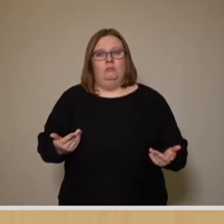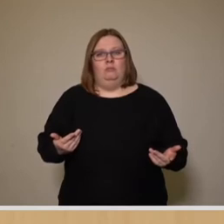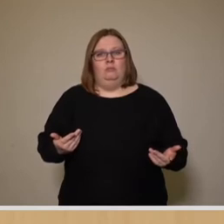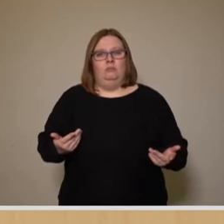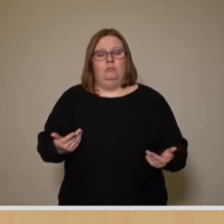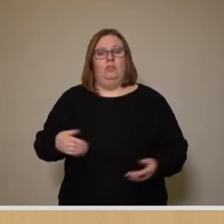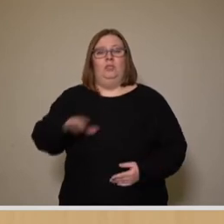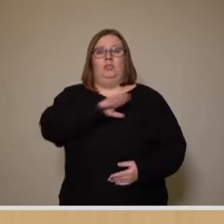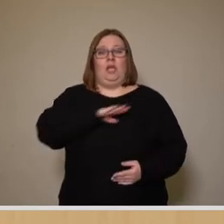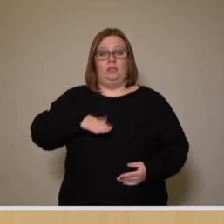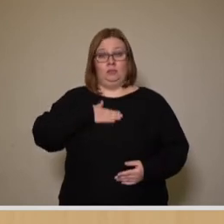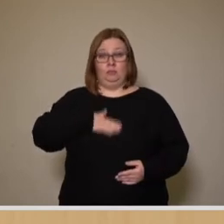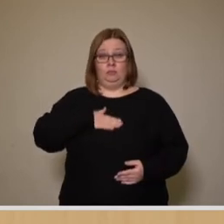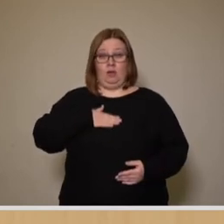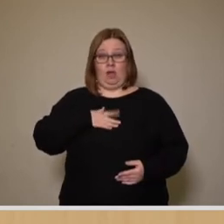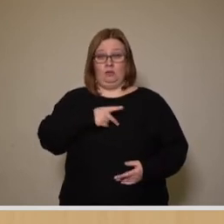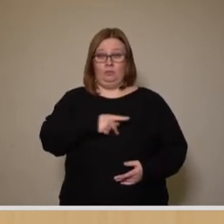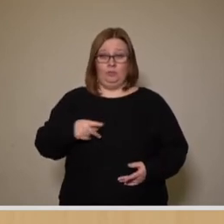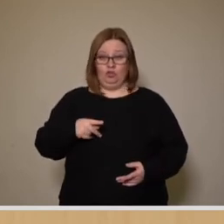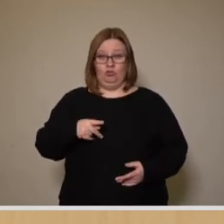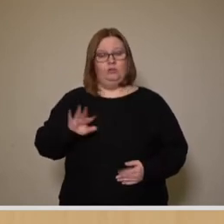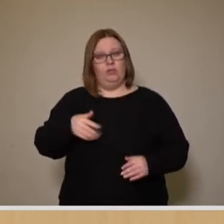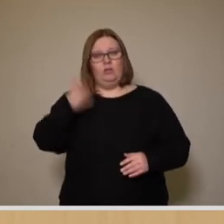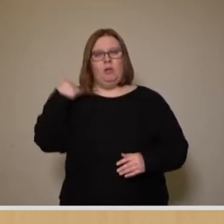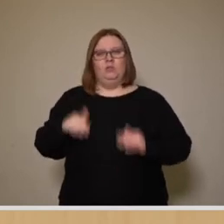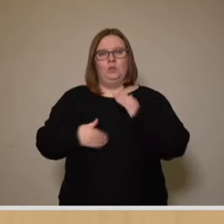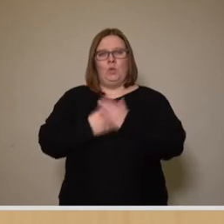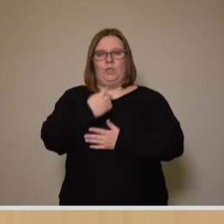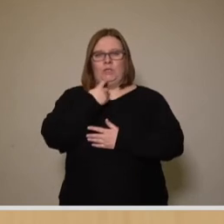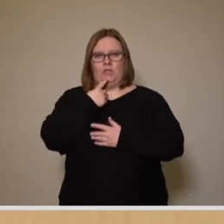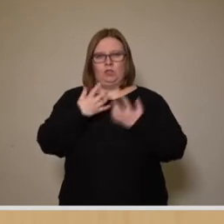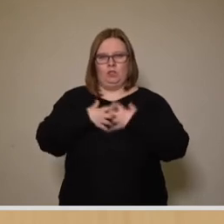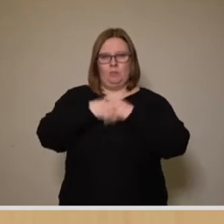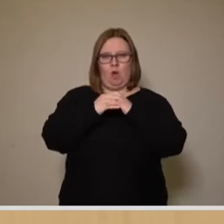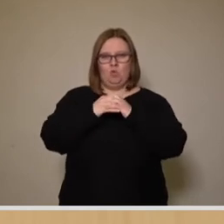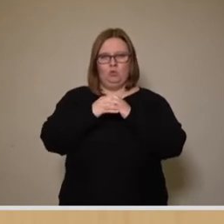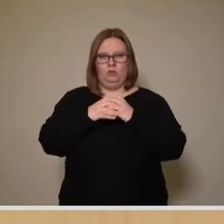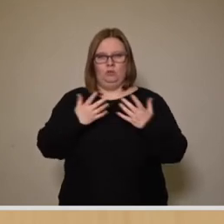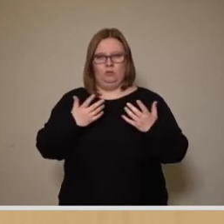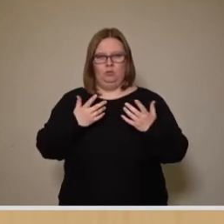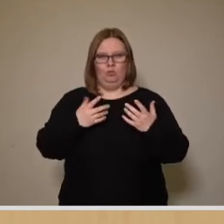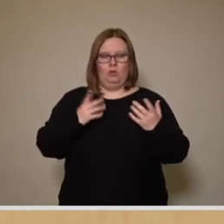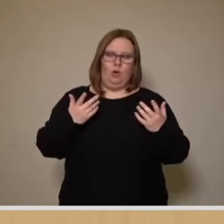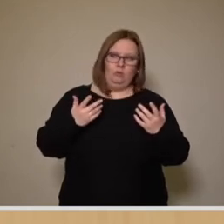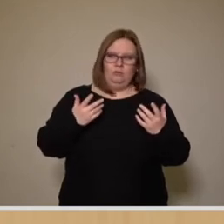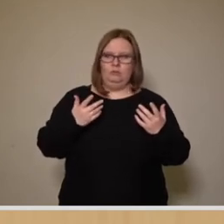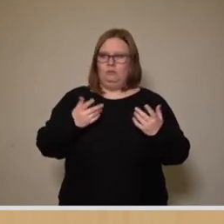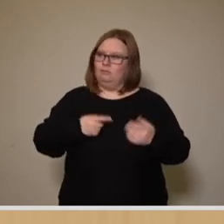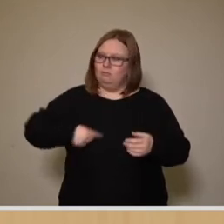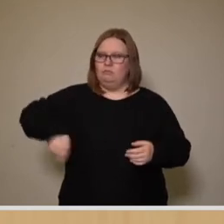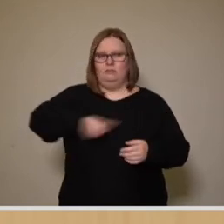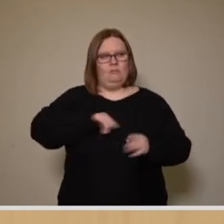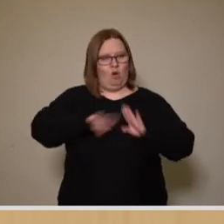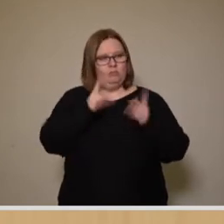Das Sachsenbad in Pieschen im Stil der neuen Sachlichkeit errichtet, einer Sachlichkeit, die im übertragenen Sinne man sich auch manchmal hier im